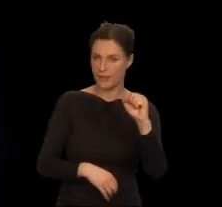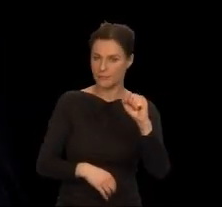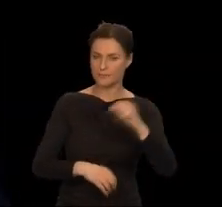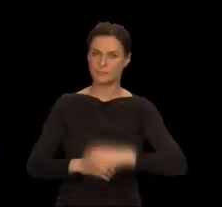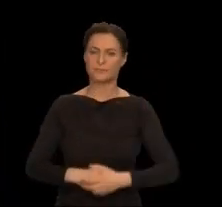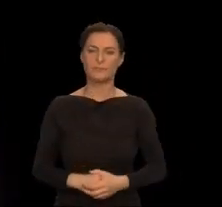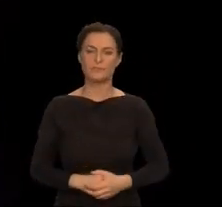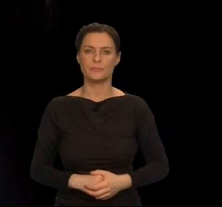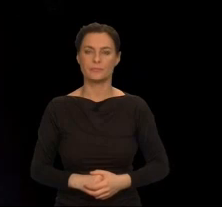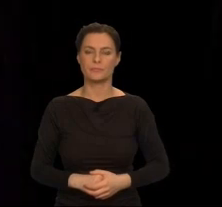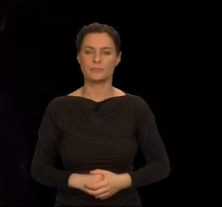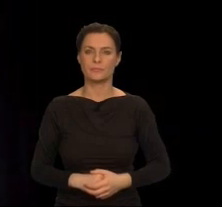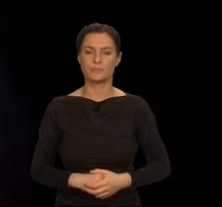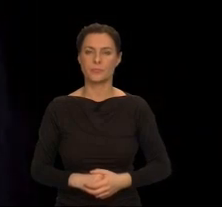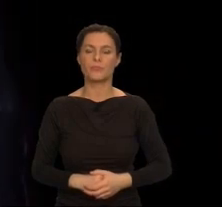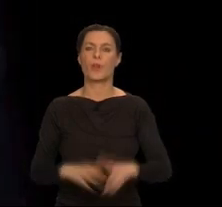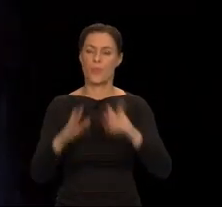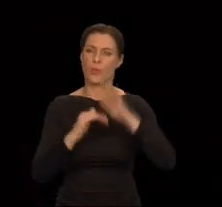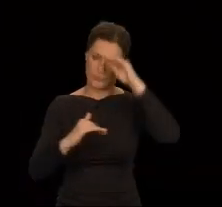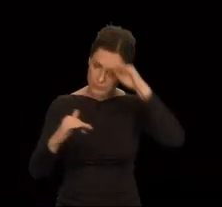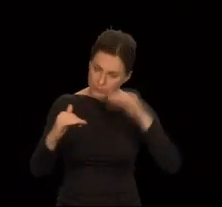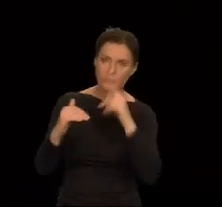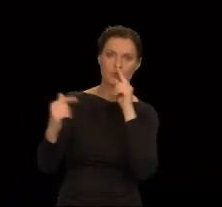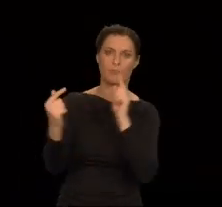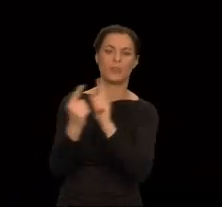W podgrobiu spotyka Geda.